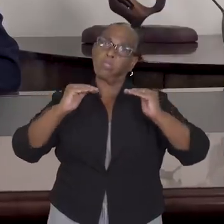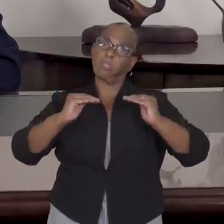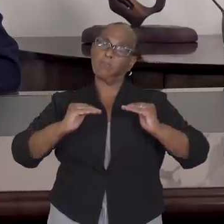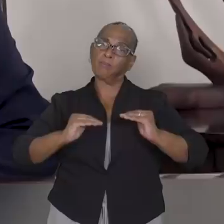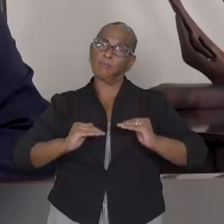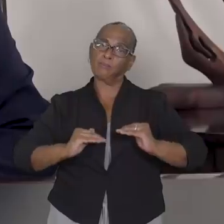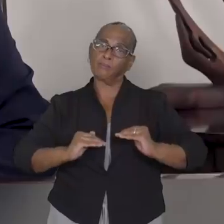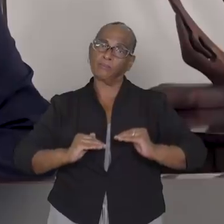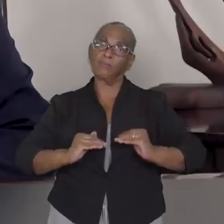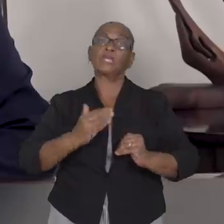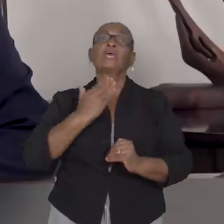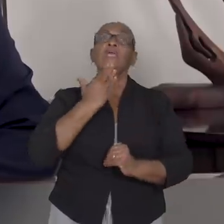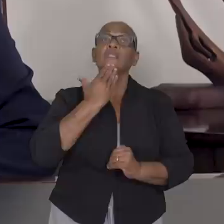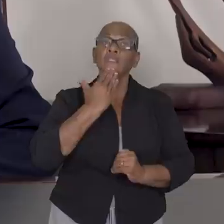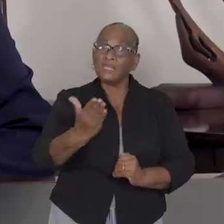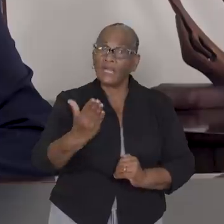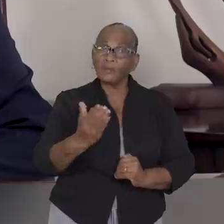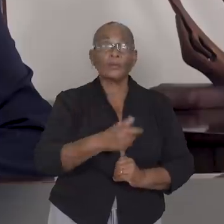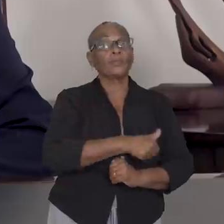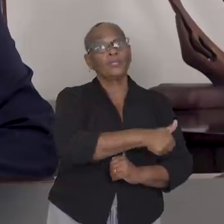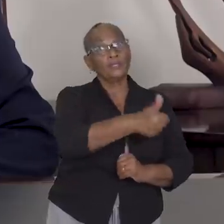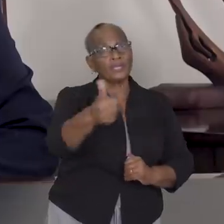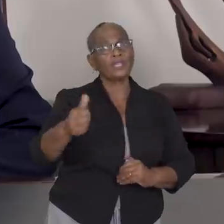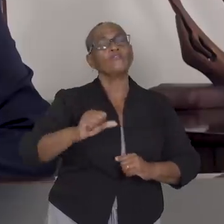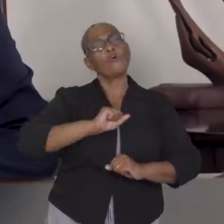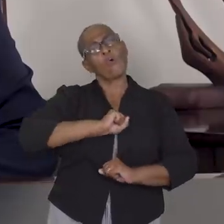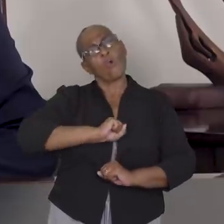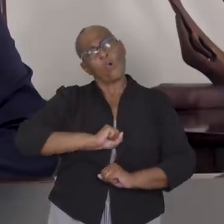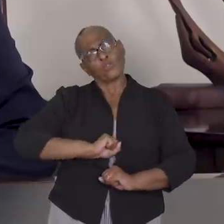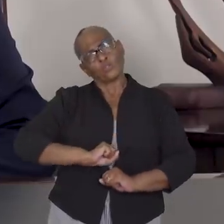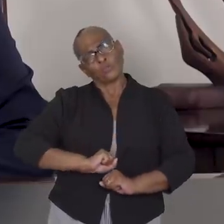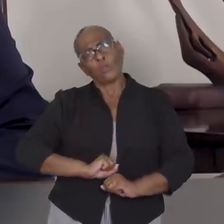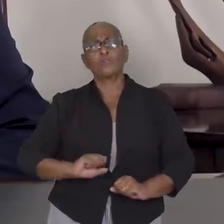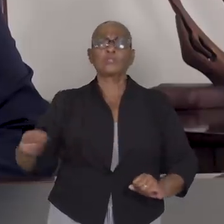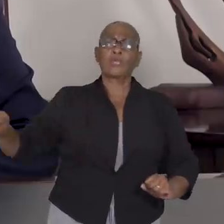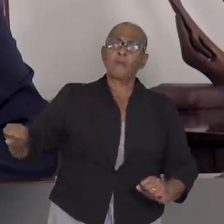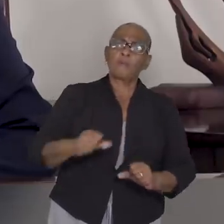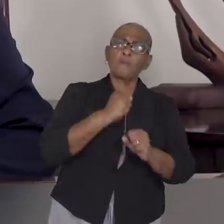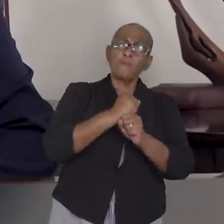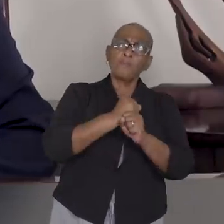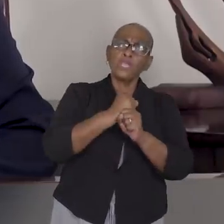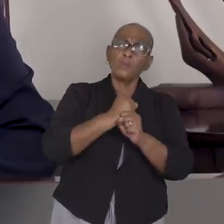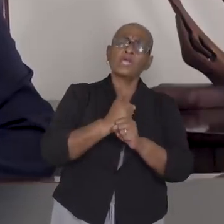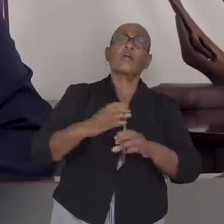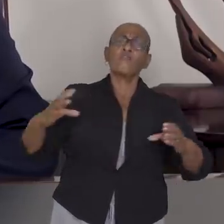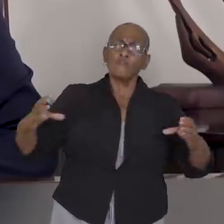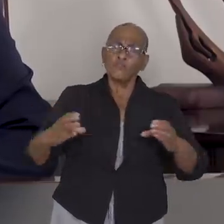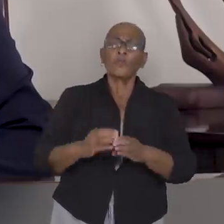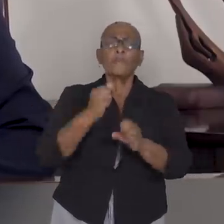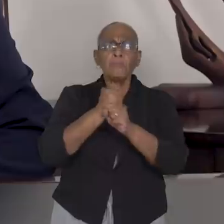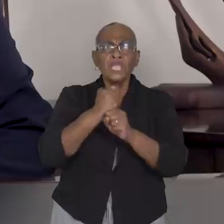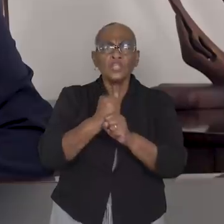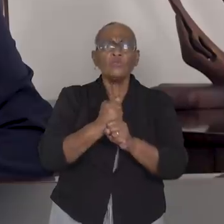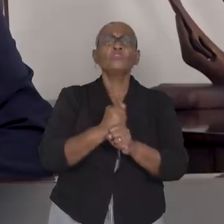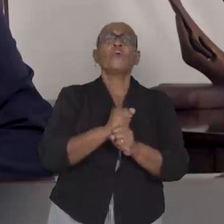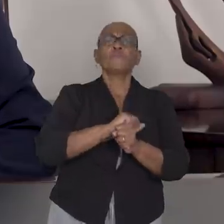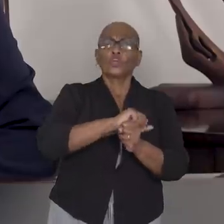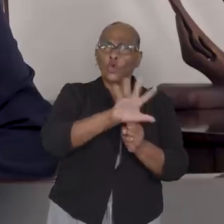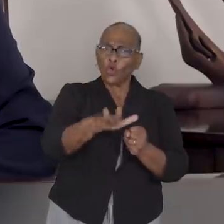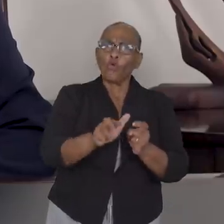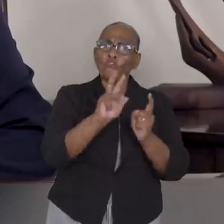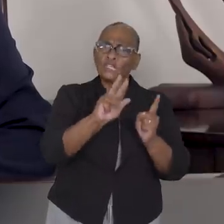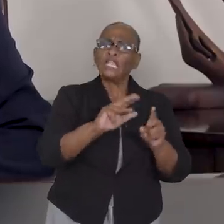Ik dank u allen voor het getoonde geduld, voor de medewerking in het willen naleven van de COVID